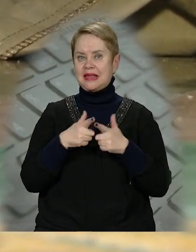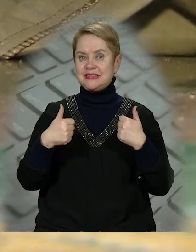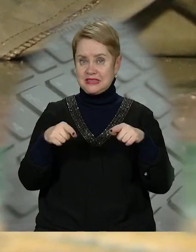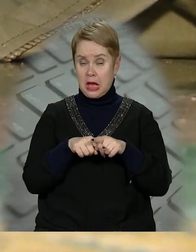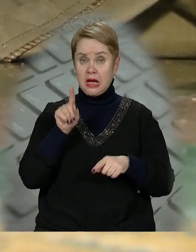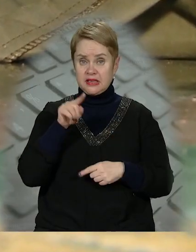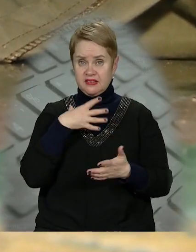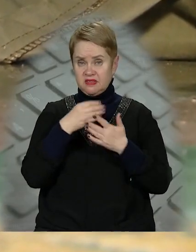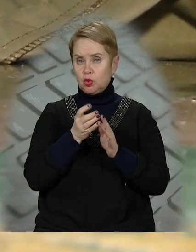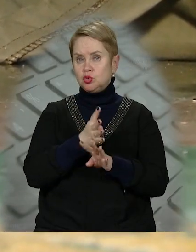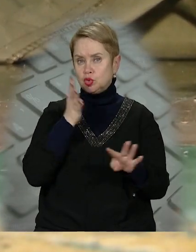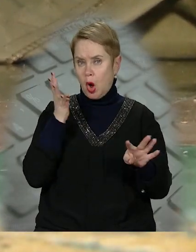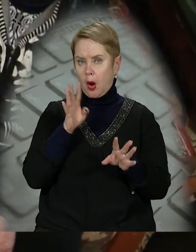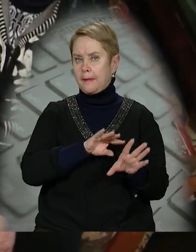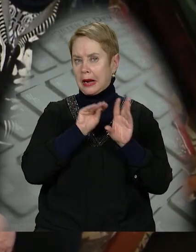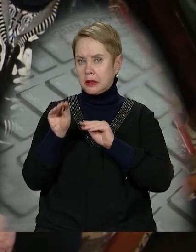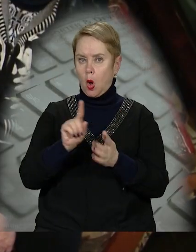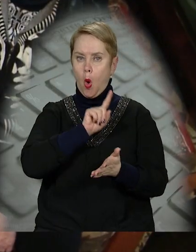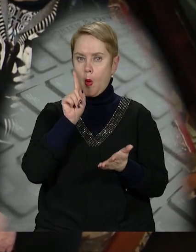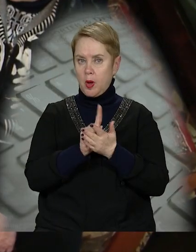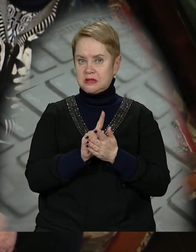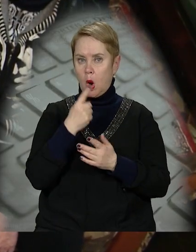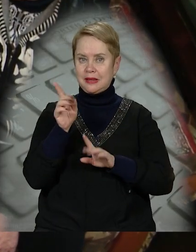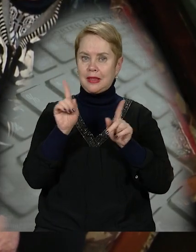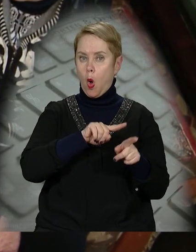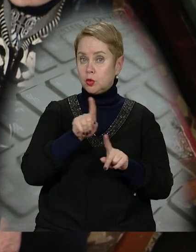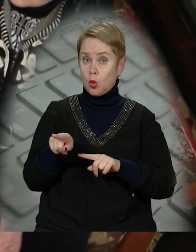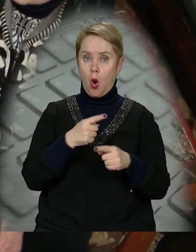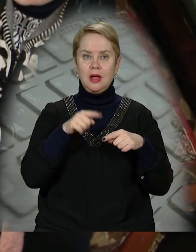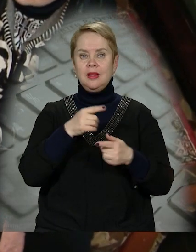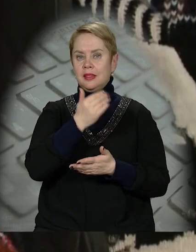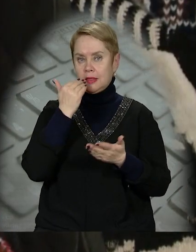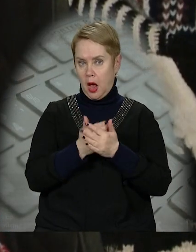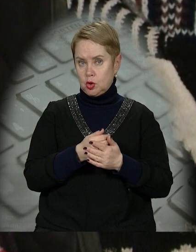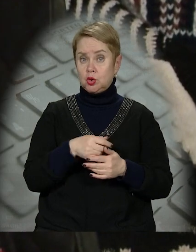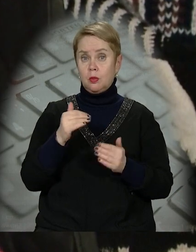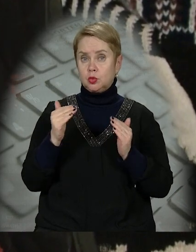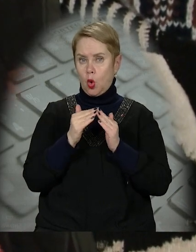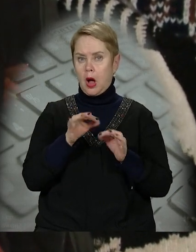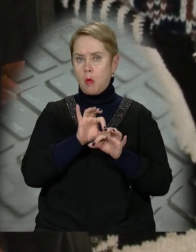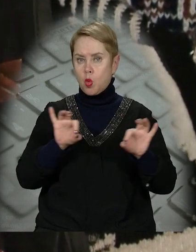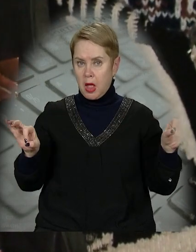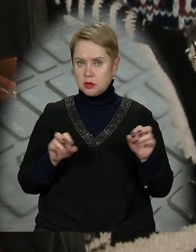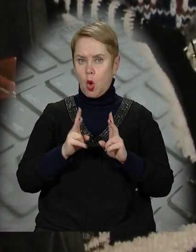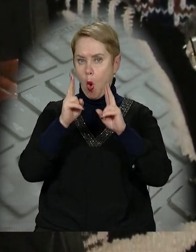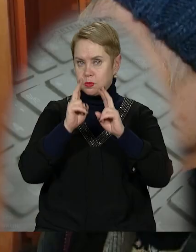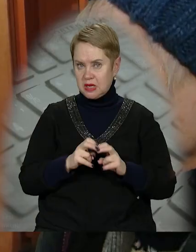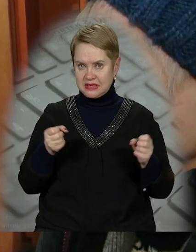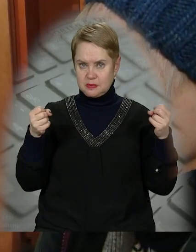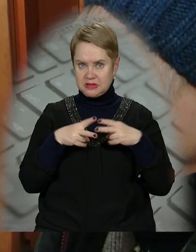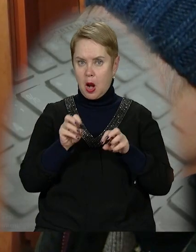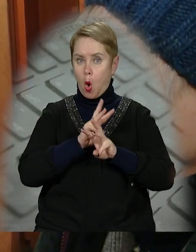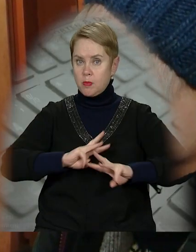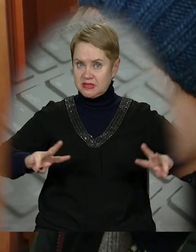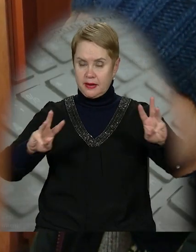інстанцій. Ці ж в свою чергу перекладали обов'язки один на одного. Та нарешті внутрішньобудинкові комунікації обстежила